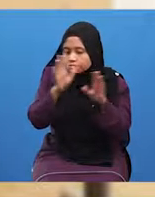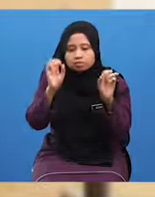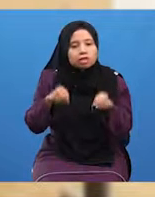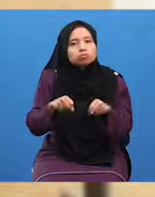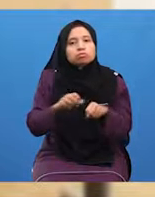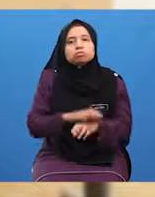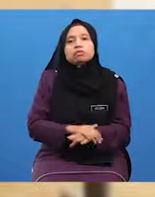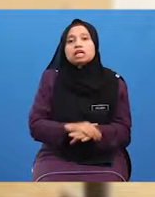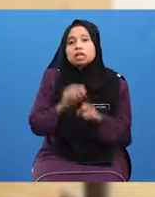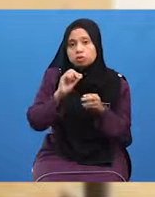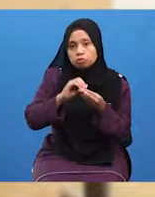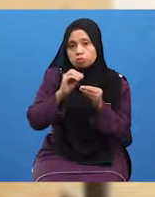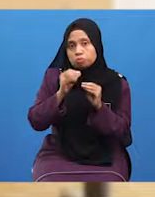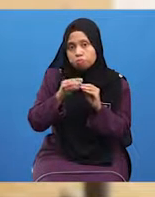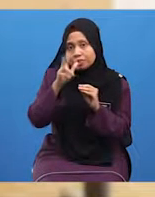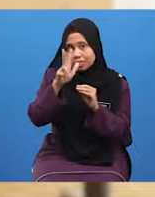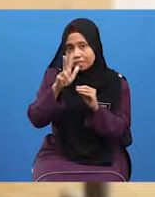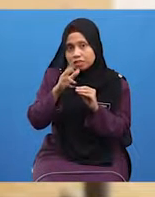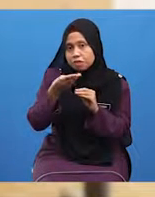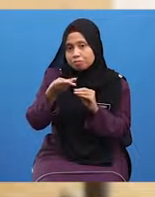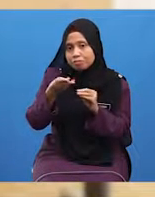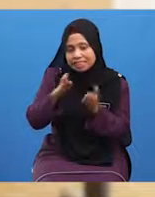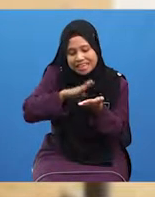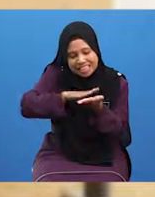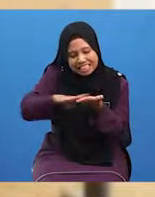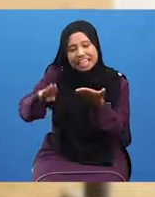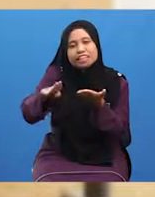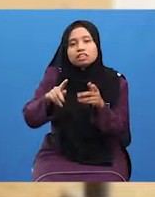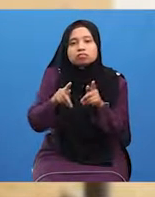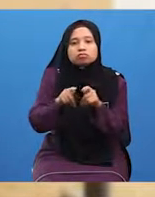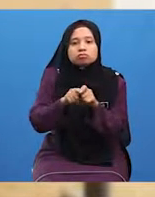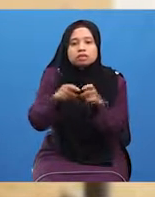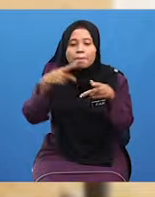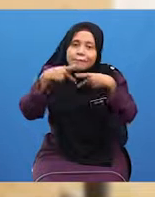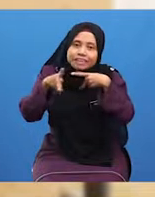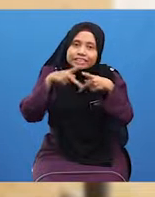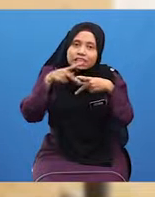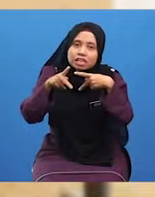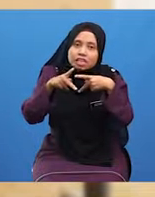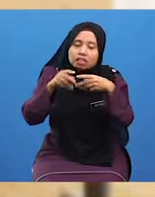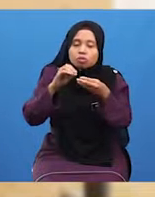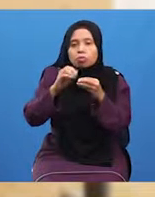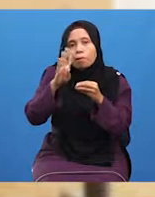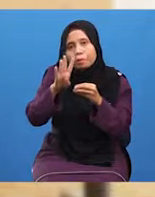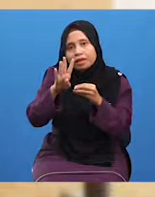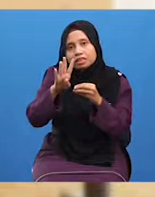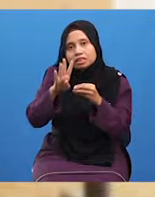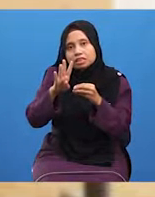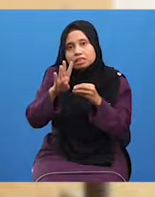Tiga Benda-benda licin Seperti plastik Empat